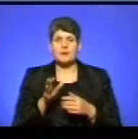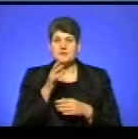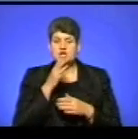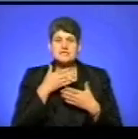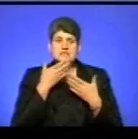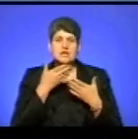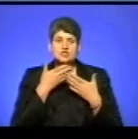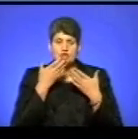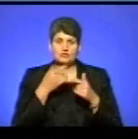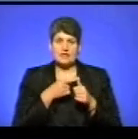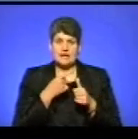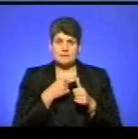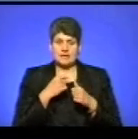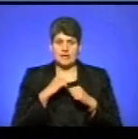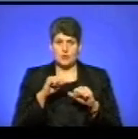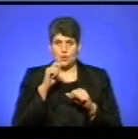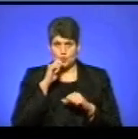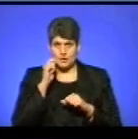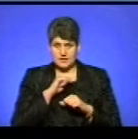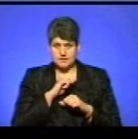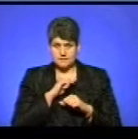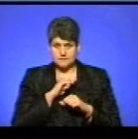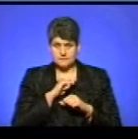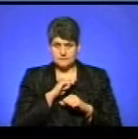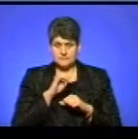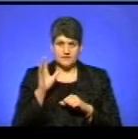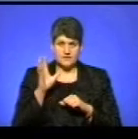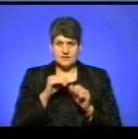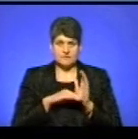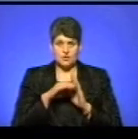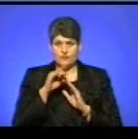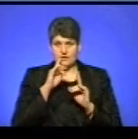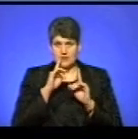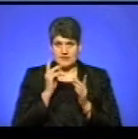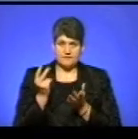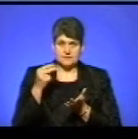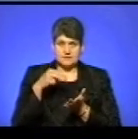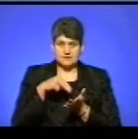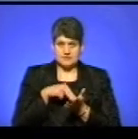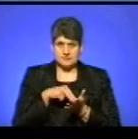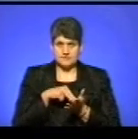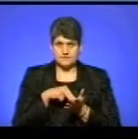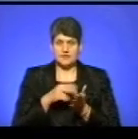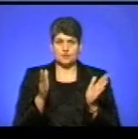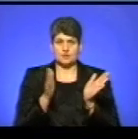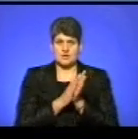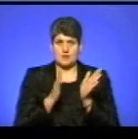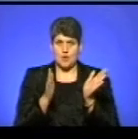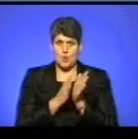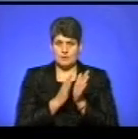зачитування імен Героїв України, вся Верховна Рада піднялася на ноги і зустрічала оплесками.